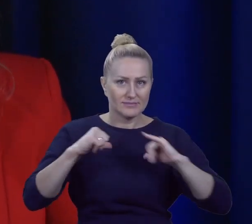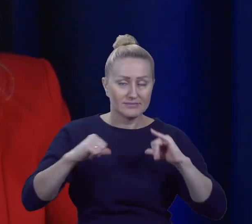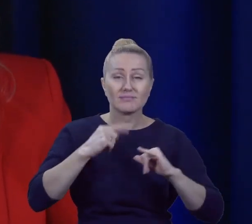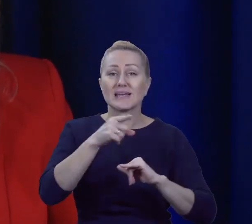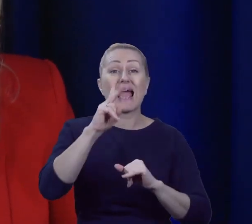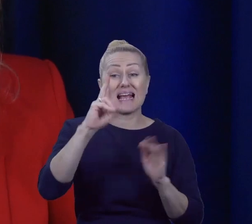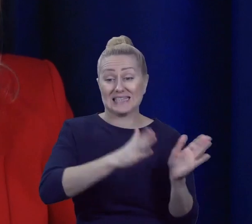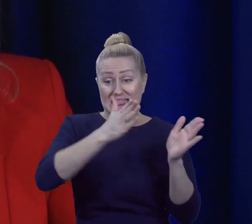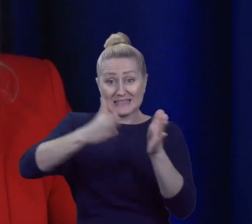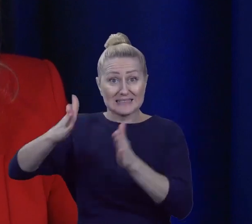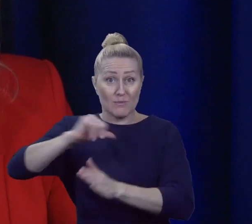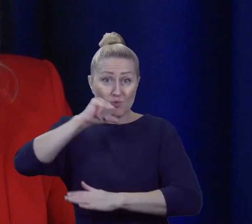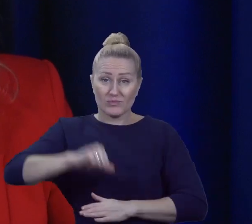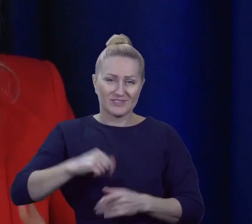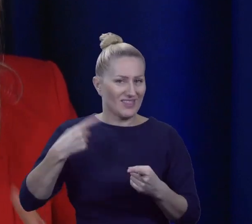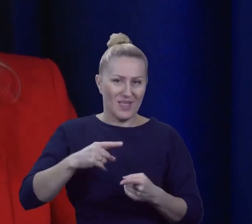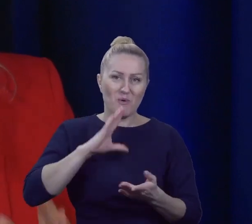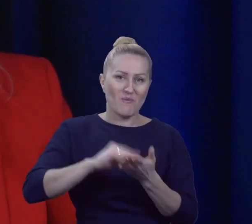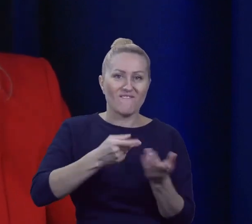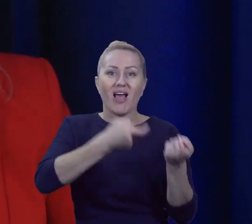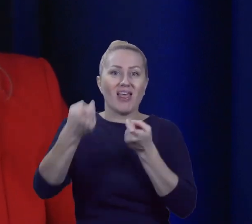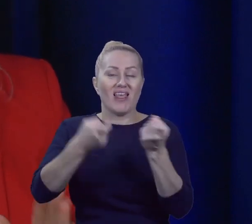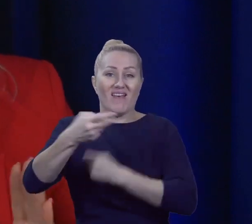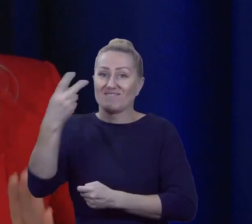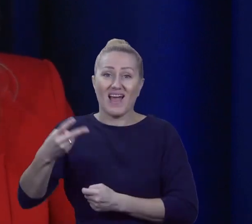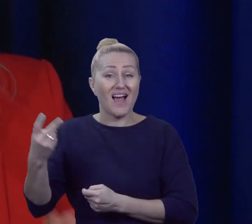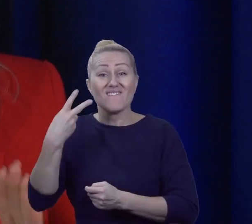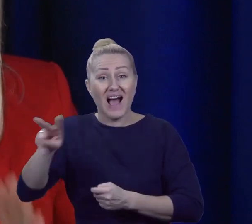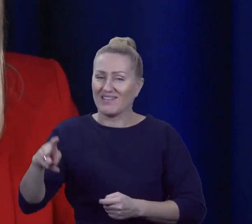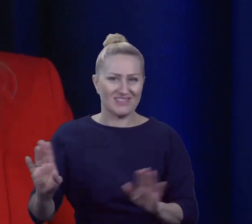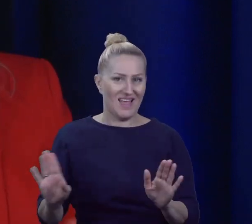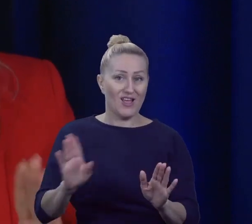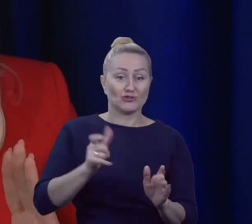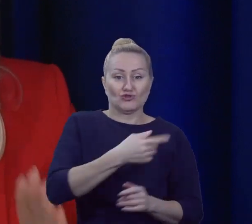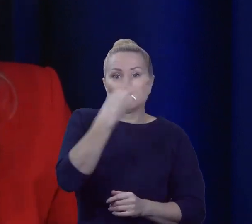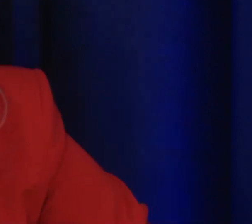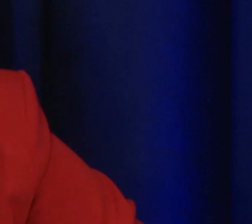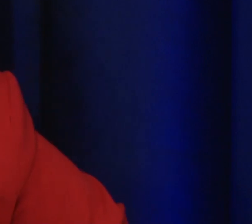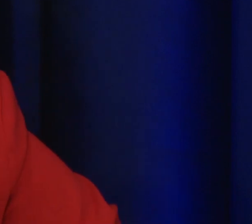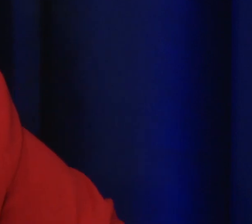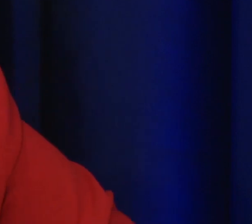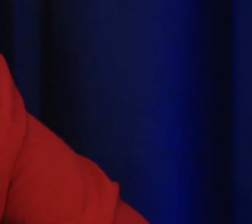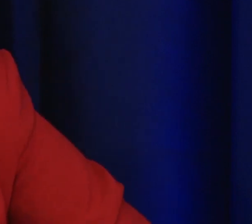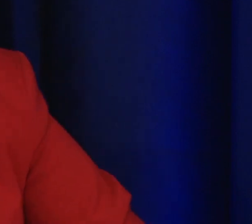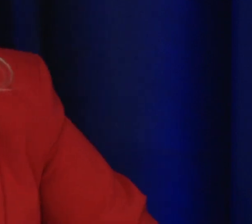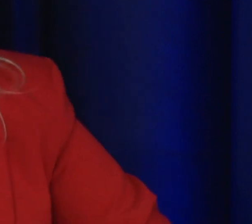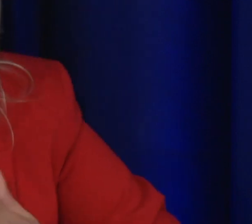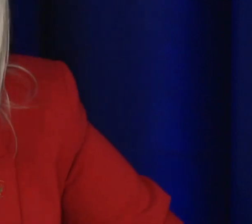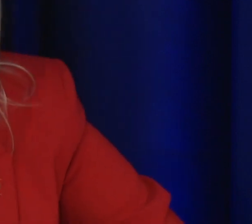burmistrz nie powtarzał kadencji. Co cztery lata miotła samorządowa demokratycznie